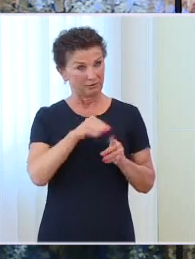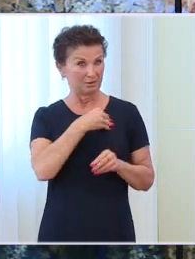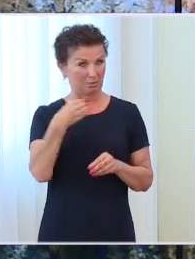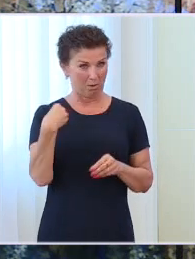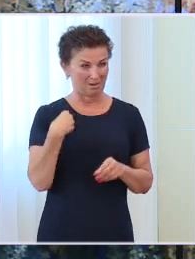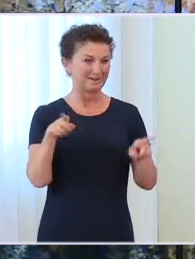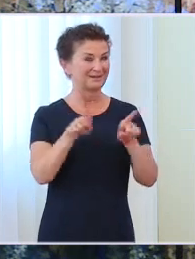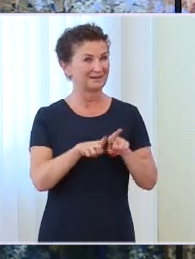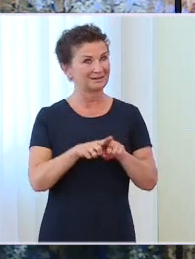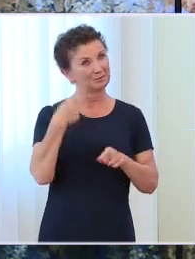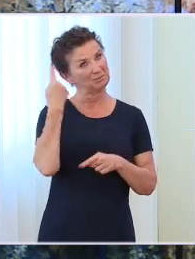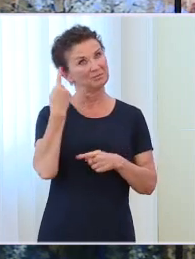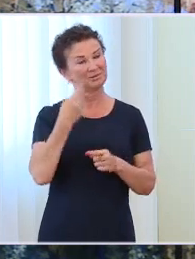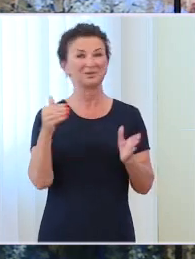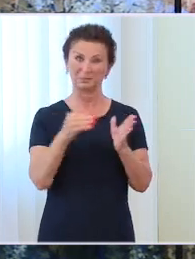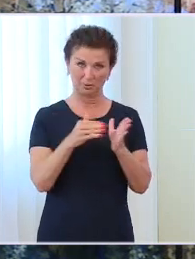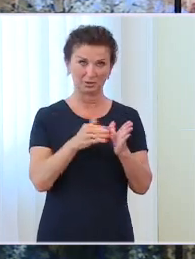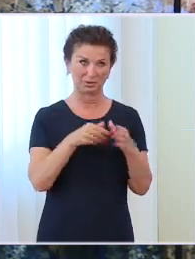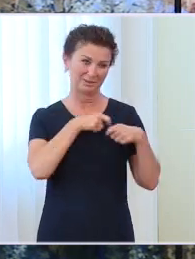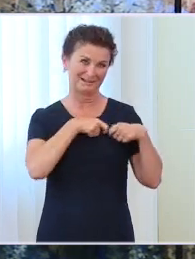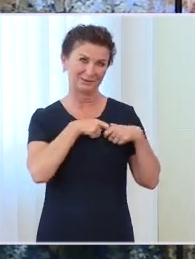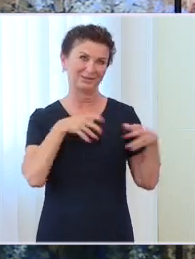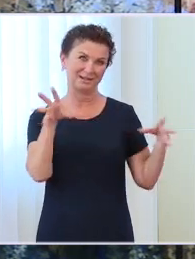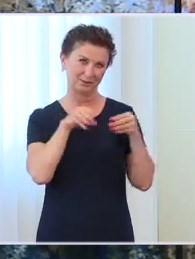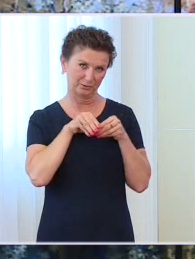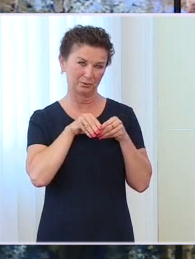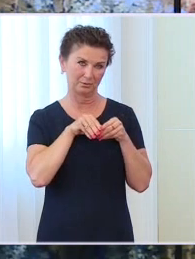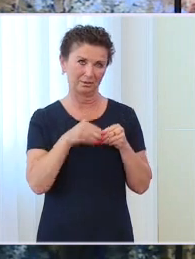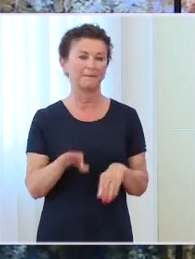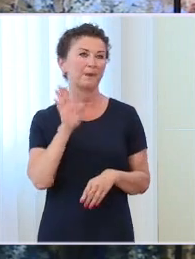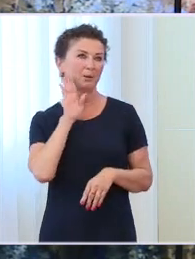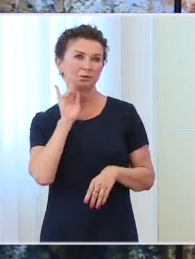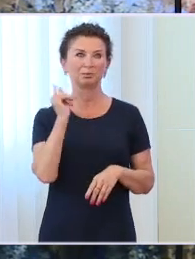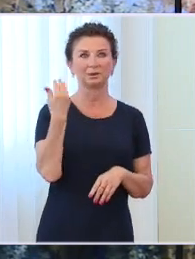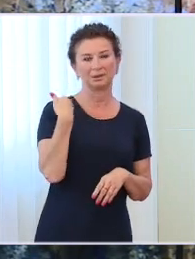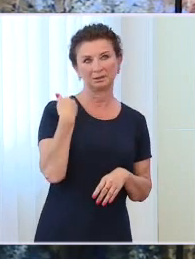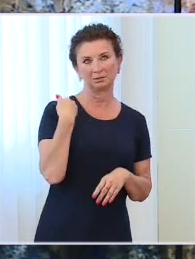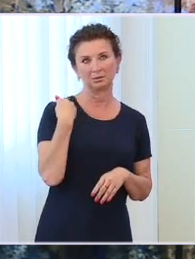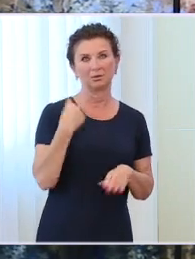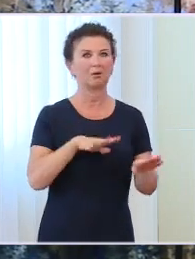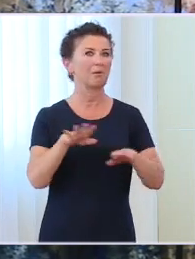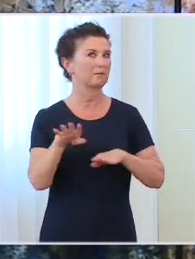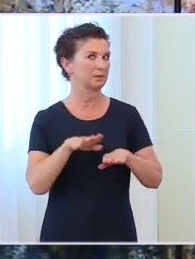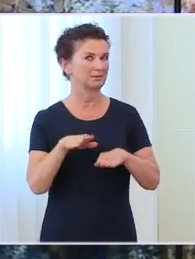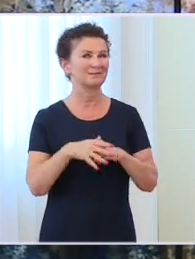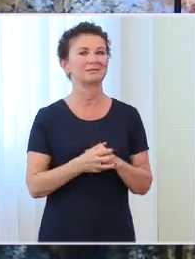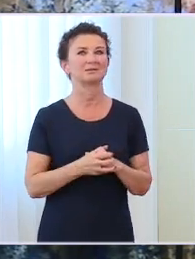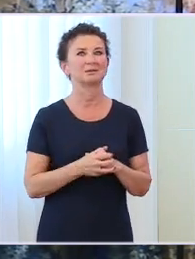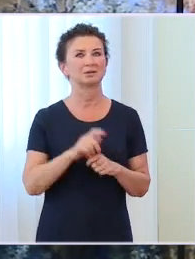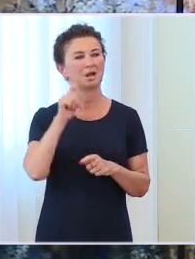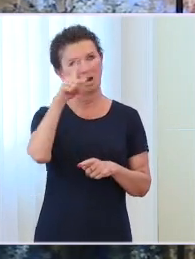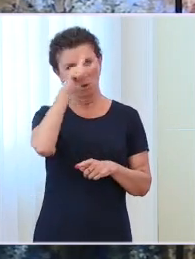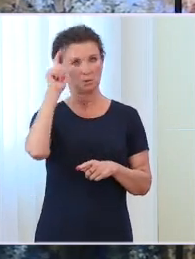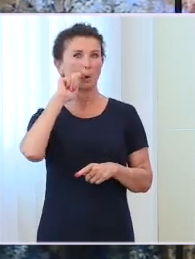podobnie jak to miało miejsce z Ukraińcami, których w Rybakach zaopatrywaliśmy. I